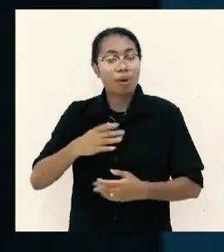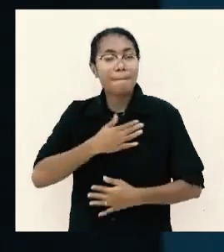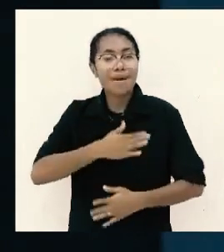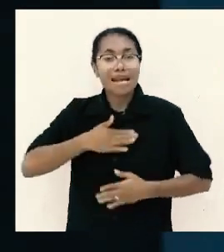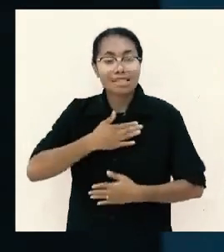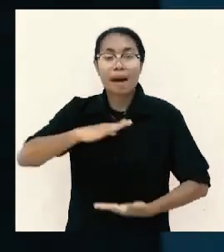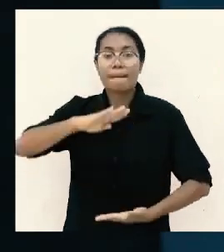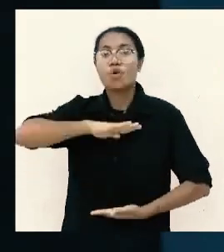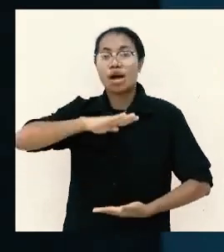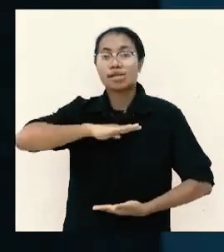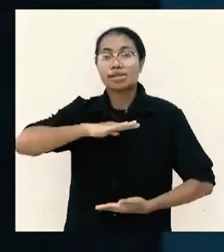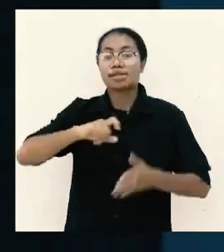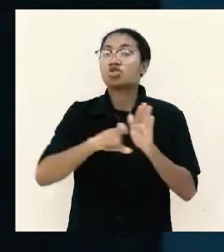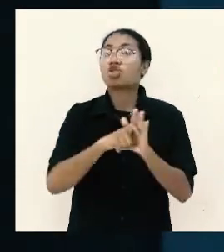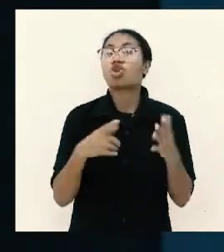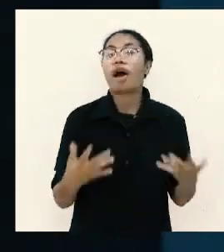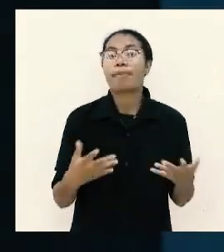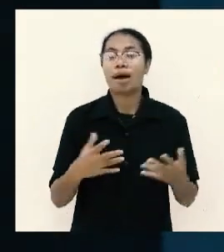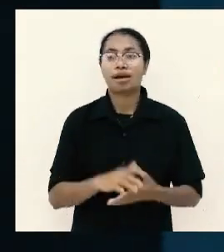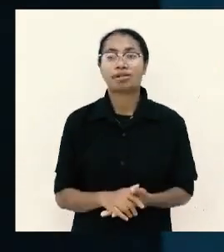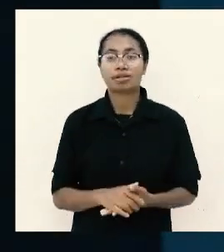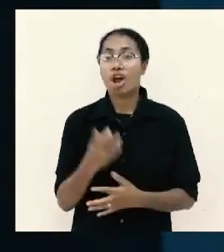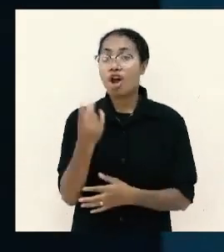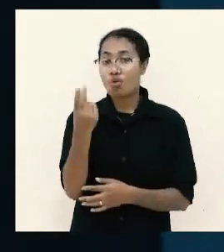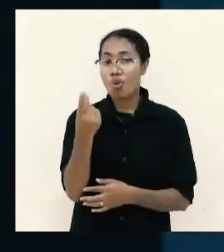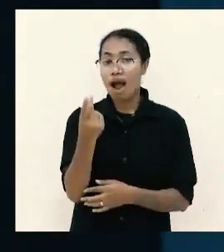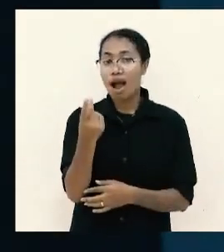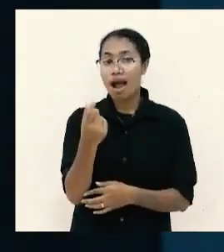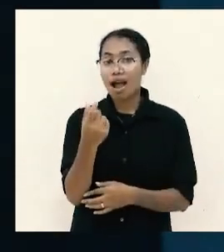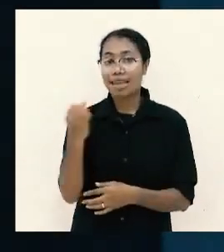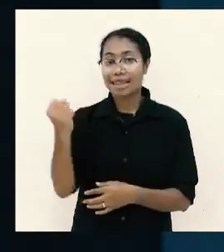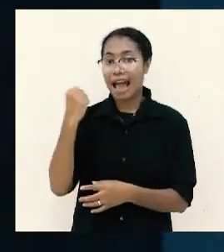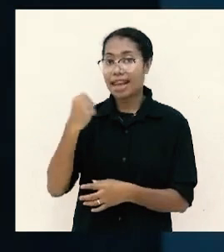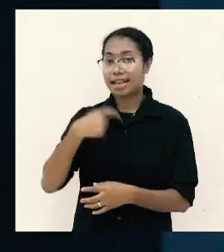contoh kalau uang di tangan saya ini